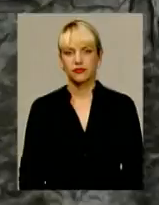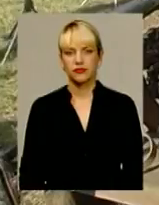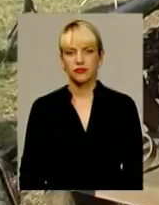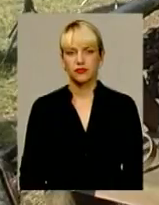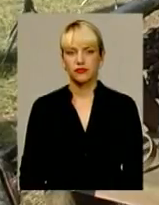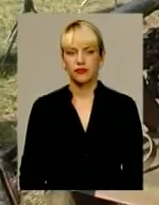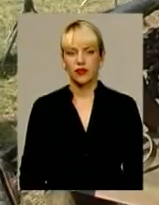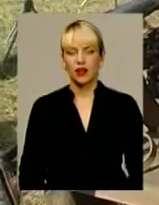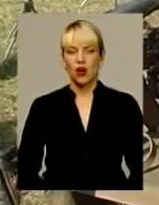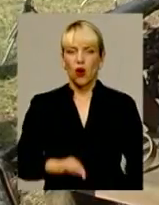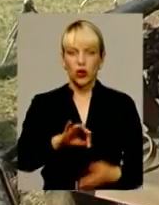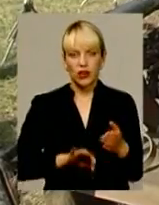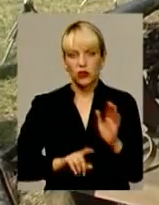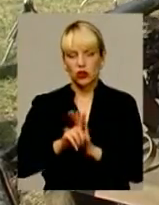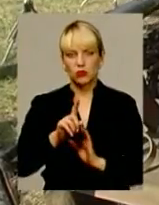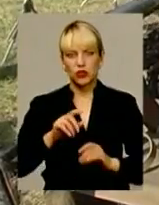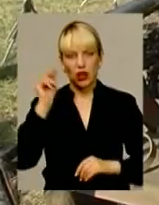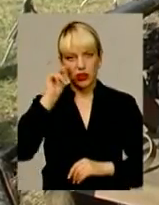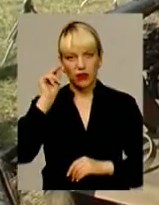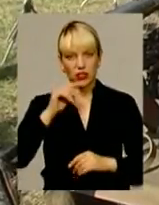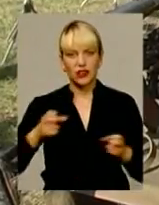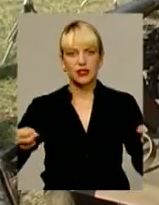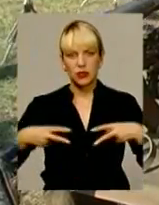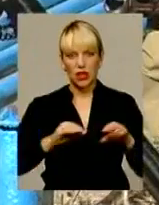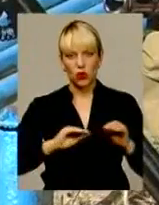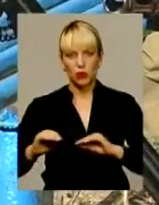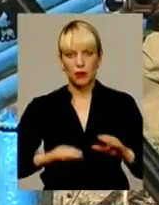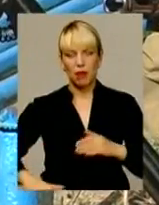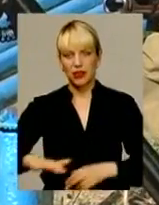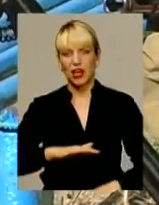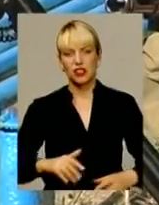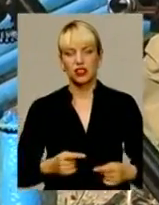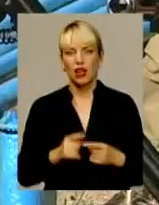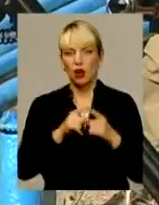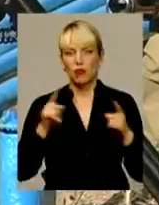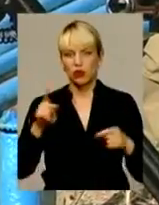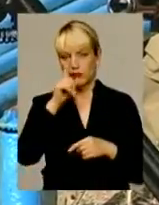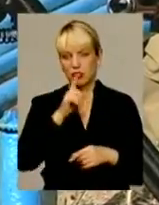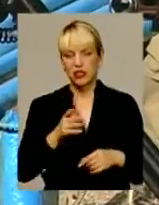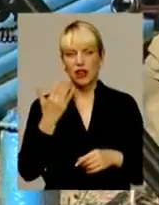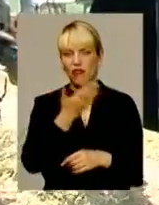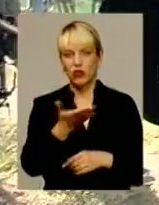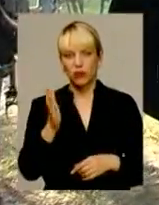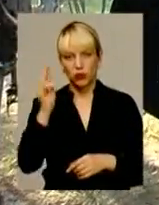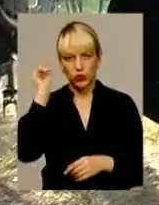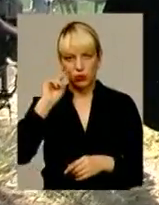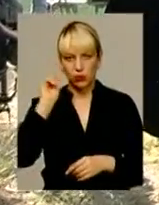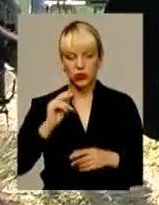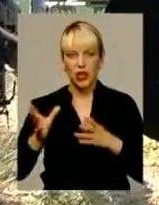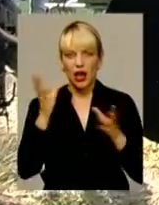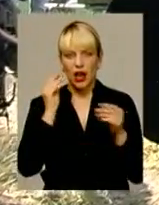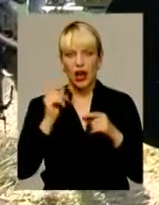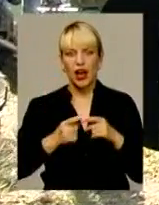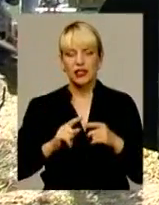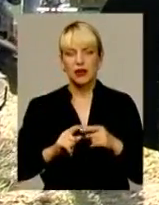І одразу розпочинають навчання. На спеціально облаштованих майданчиках протягом місяця вони опановуватимуть, зокрема, ази